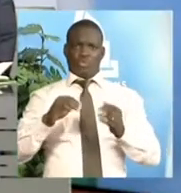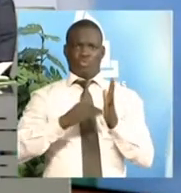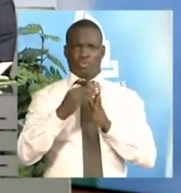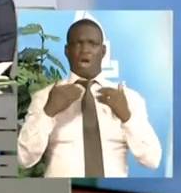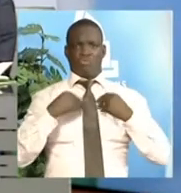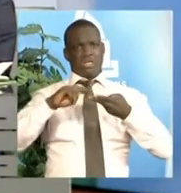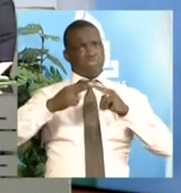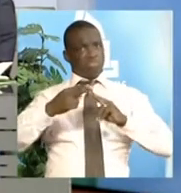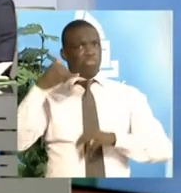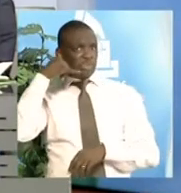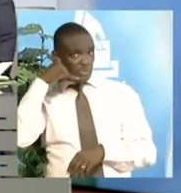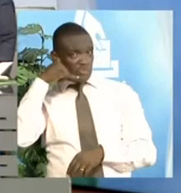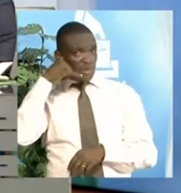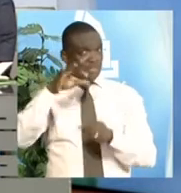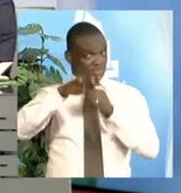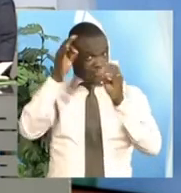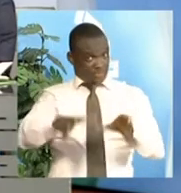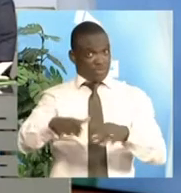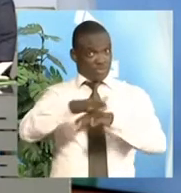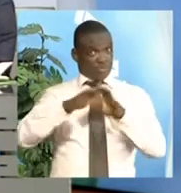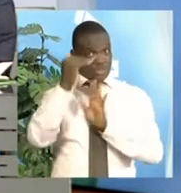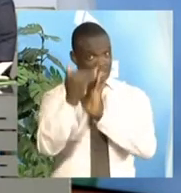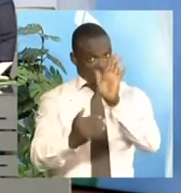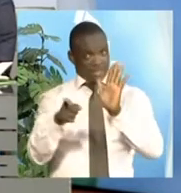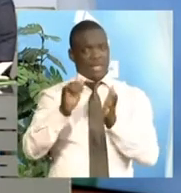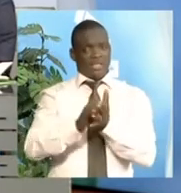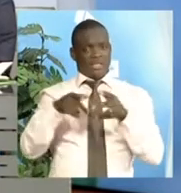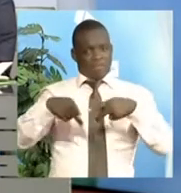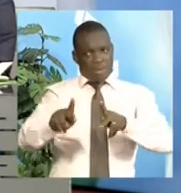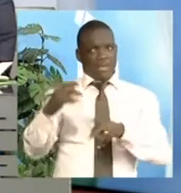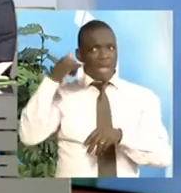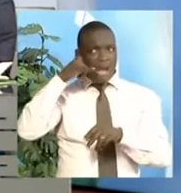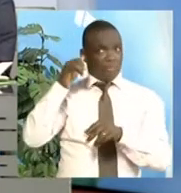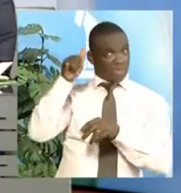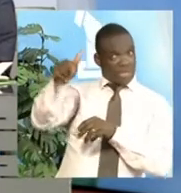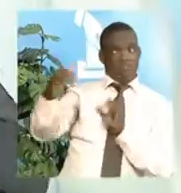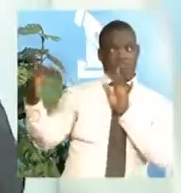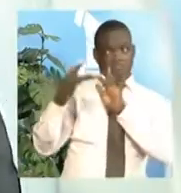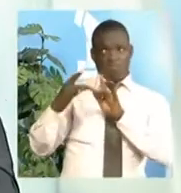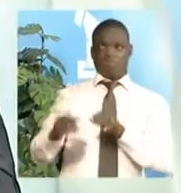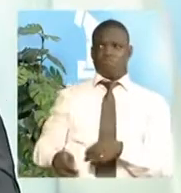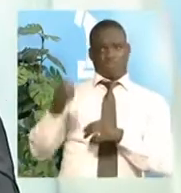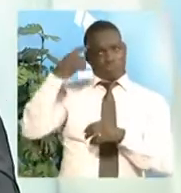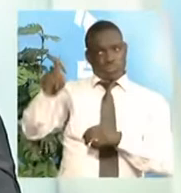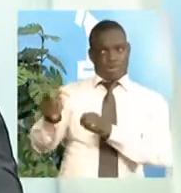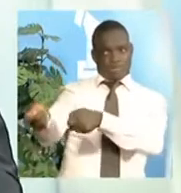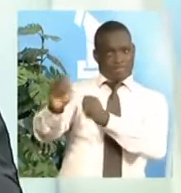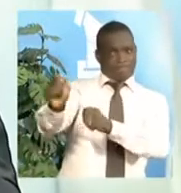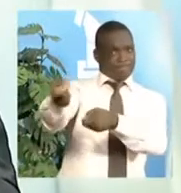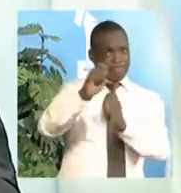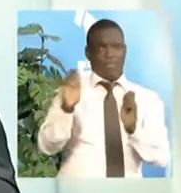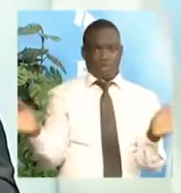les téléphones des électeurs sur la dite liste. Ça leur permet de rentrer en contact avec eux et aller à la pêche aux